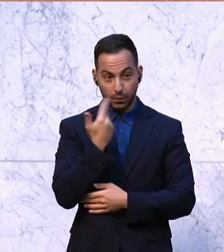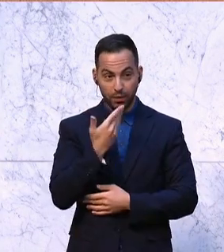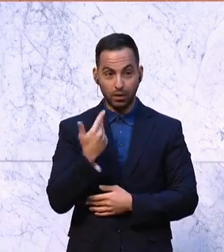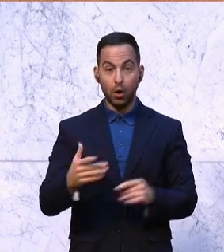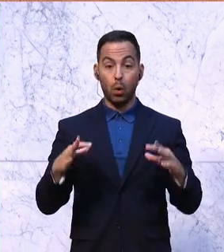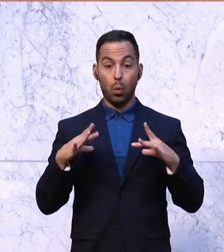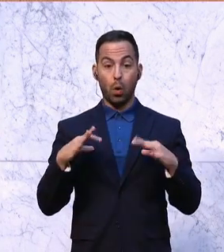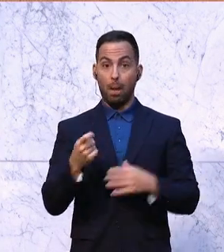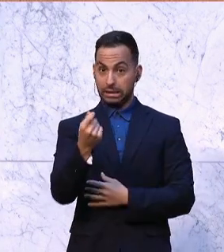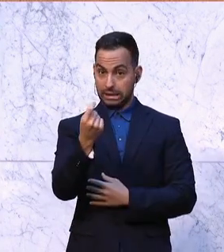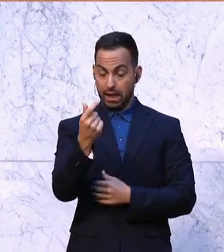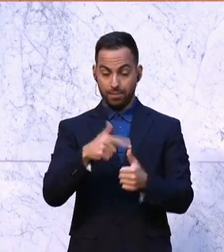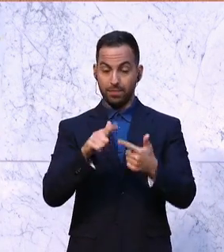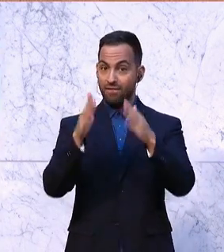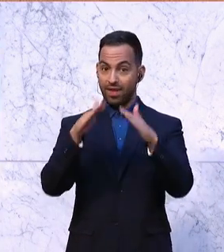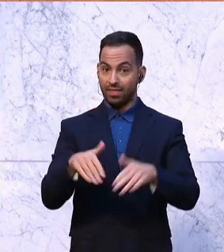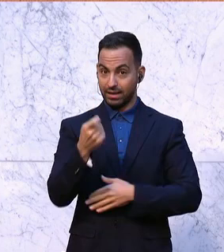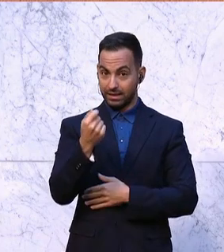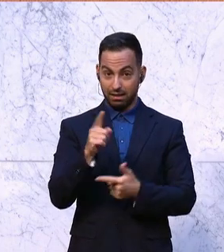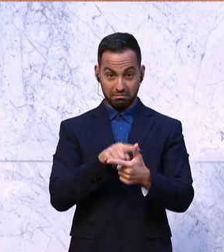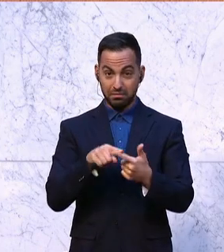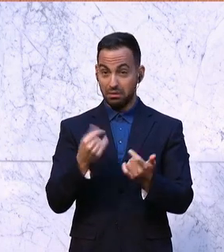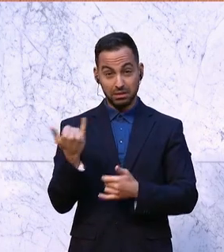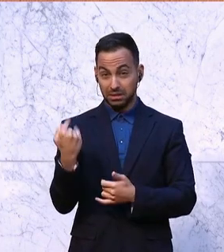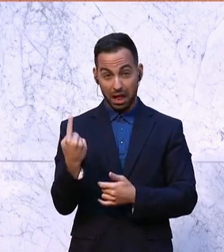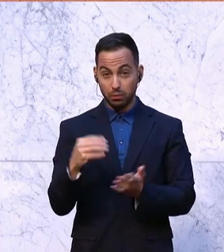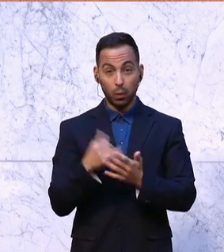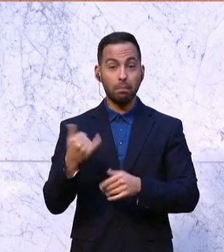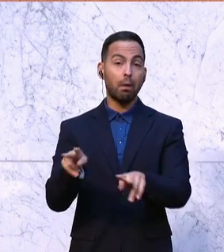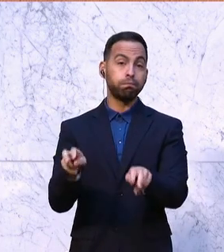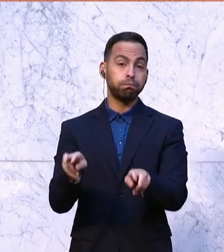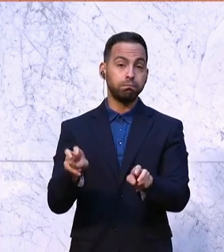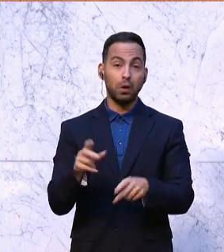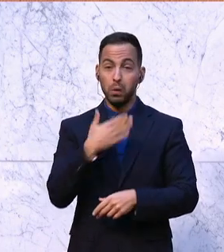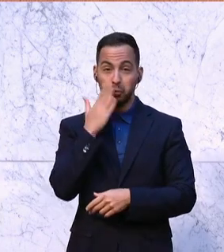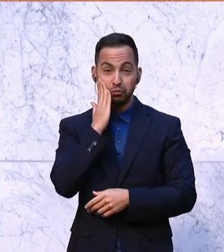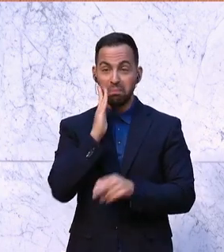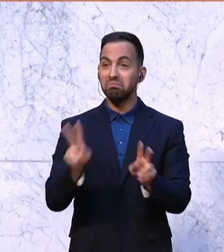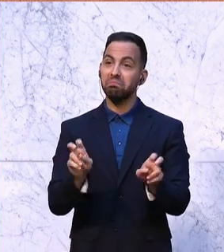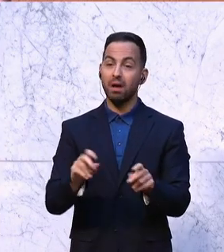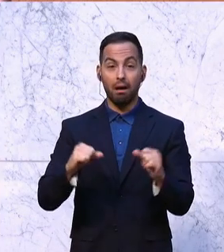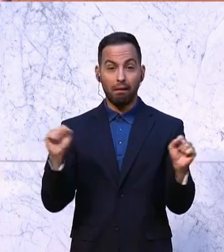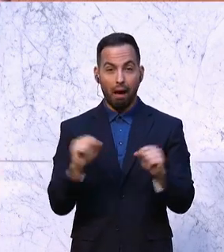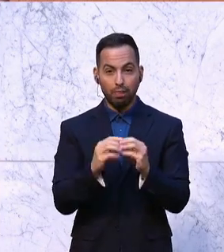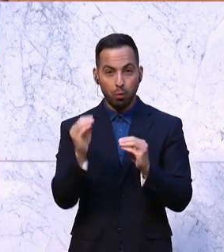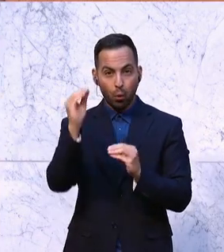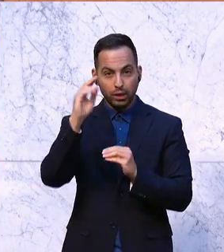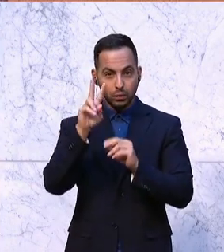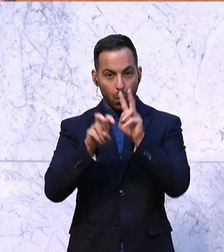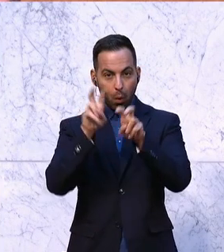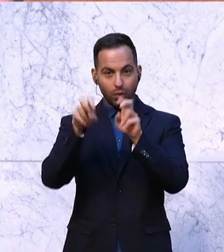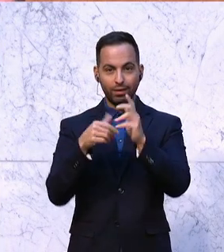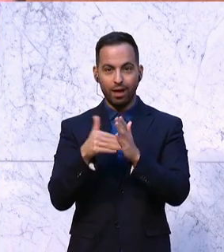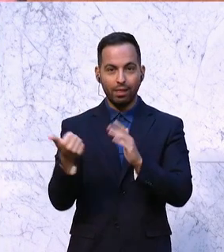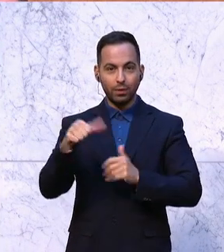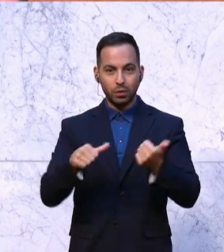Urlaubsgeld und beim Weihnachtsgeld bereichern Sie sich immer noch ganz ungeniert mit Hilfe der kalten Progression. Der